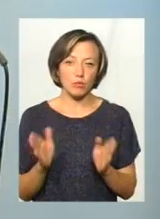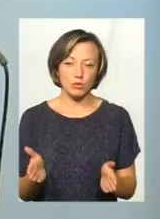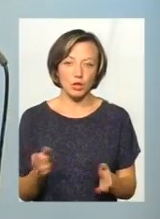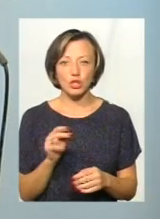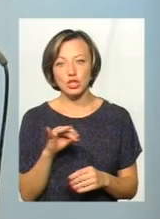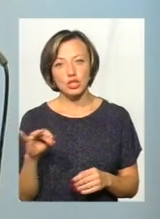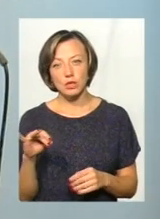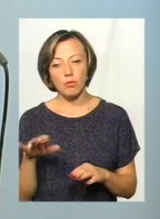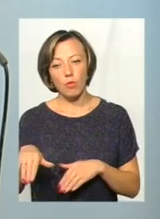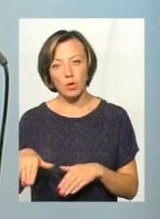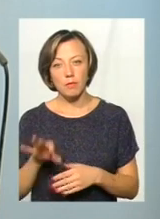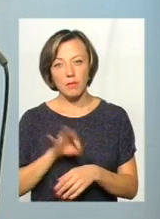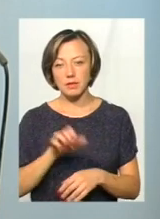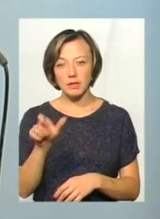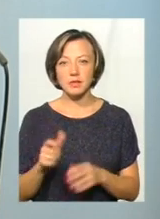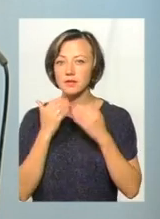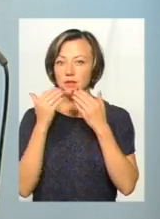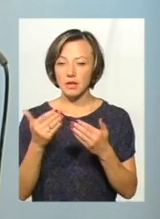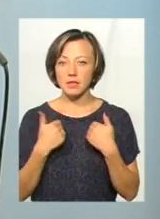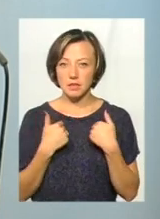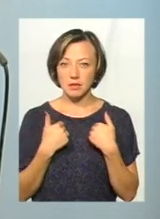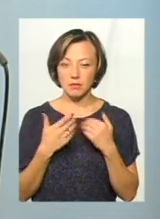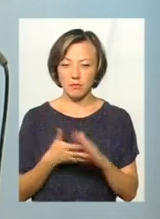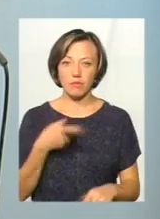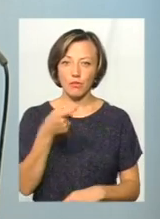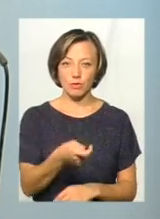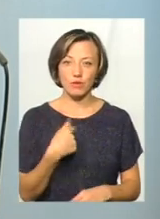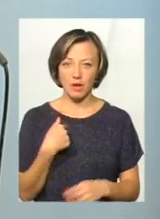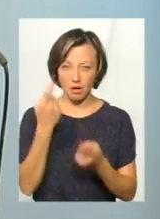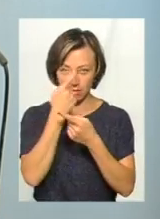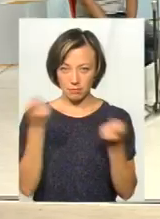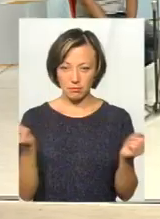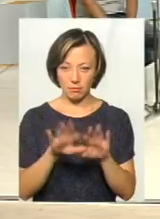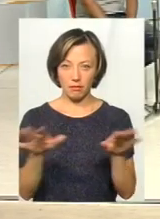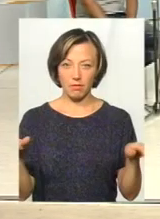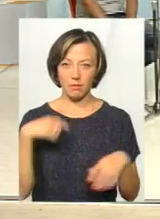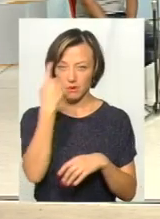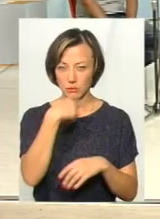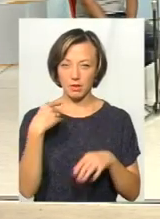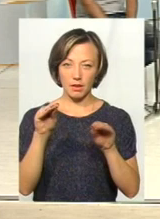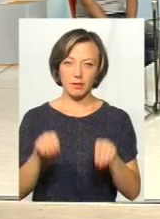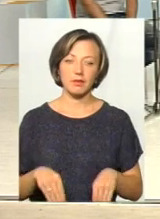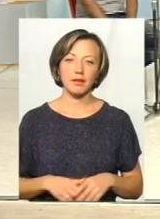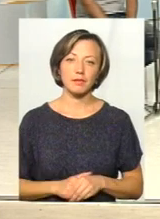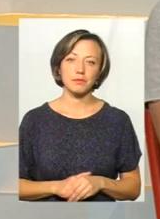буде, а чи потім пацієнт не звернеться до мене з позовом, що я розголосив його персональні дані?